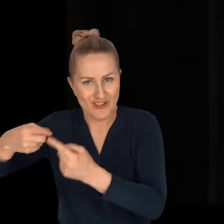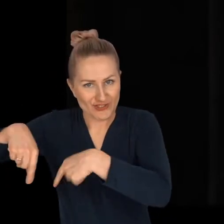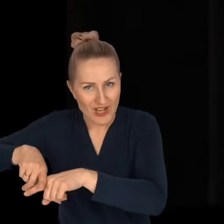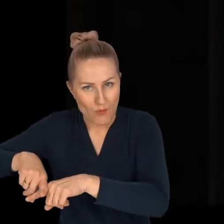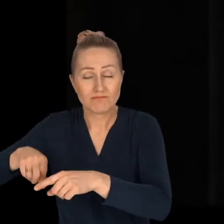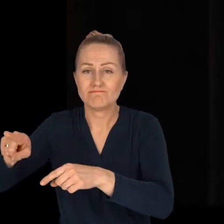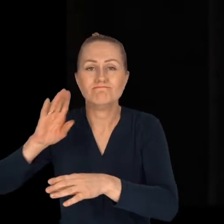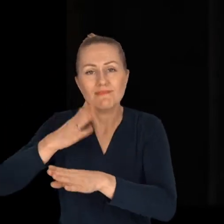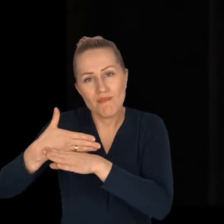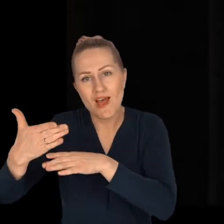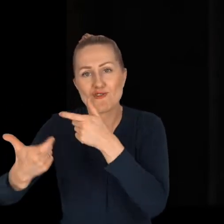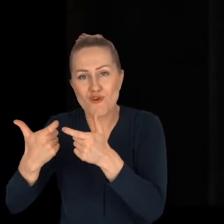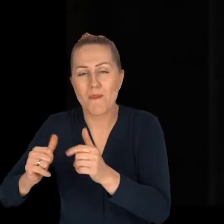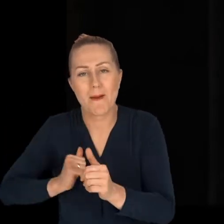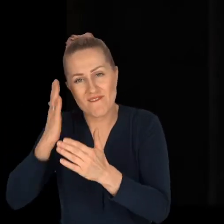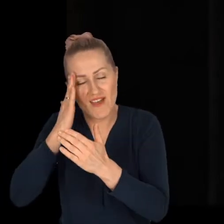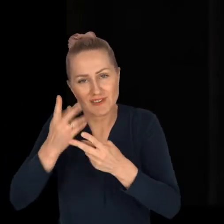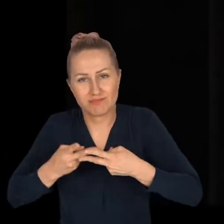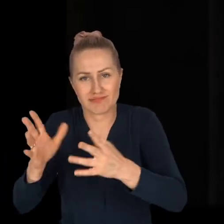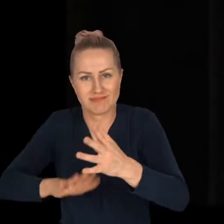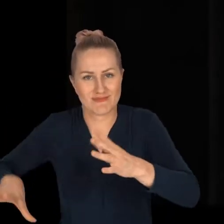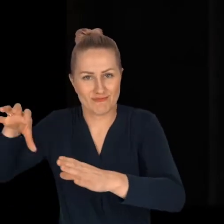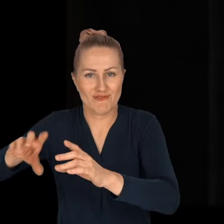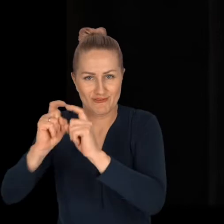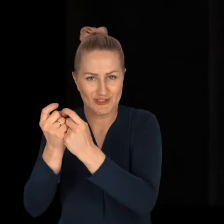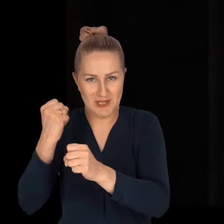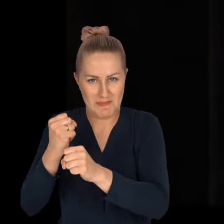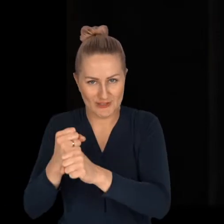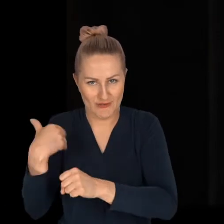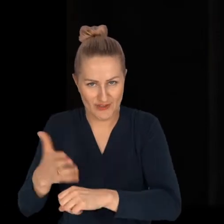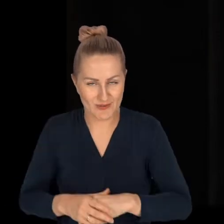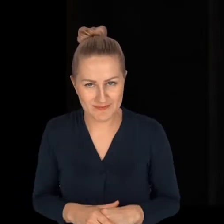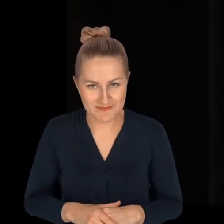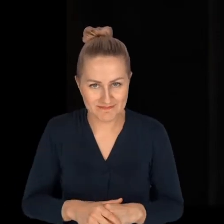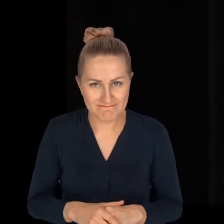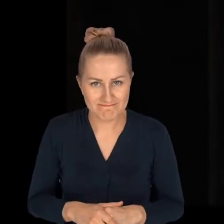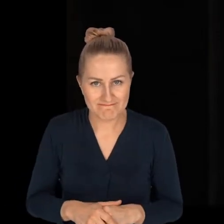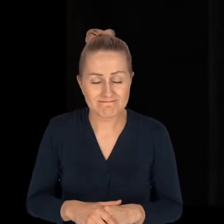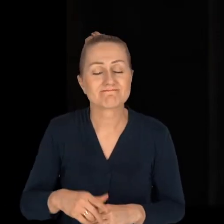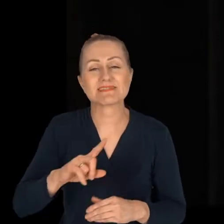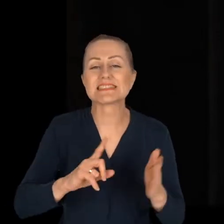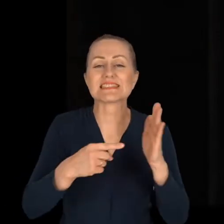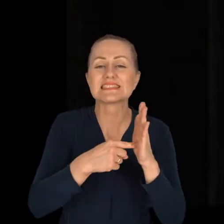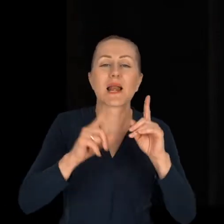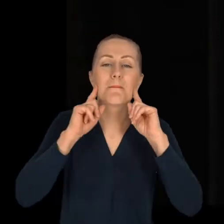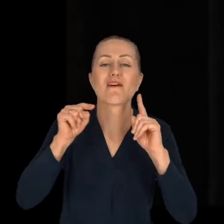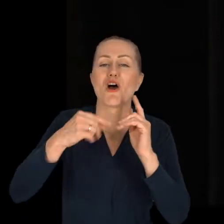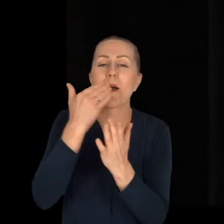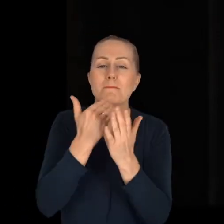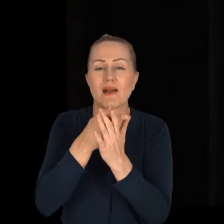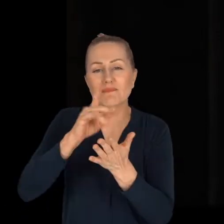żeby dalej dystrybuować tę wiedzę wśród wszystkich naszych pracowników. Docelowo program